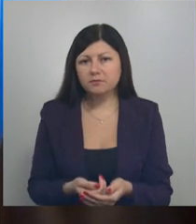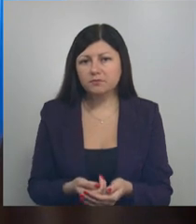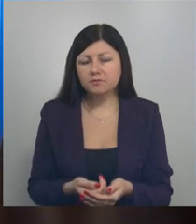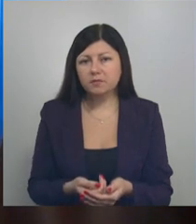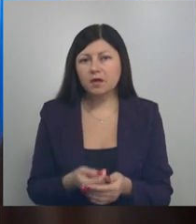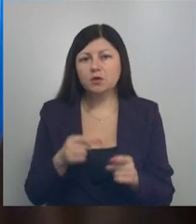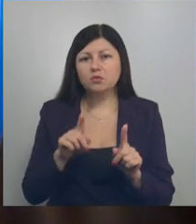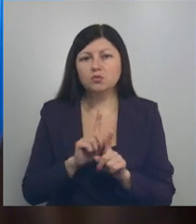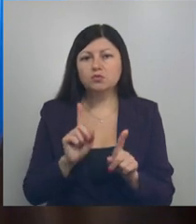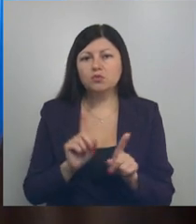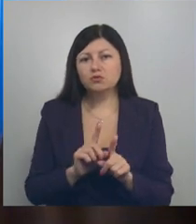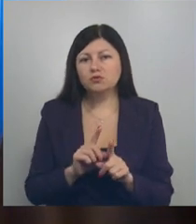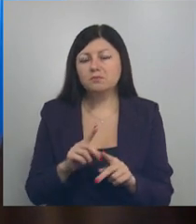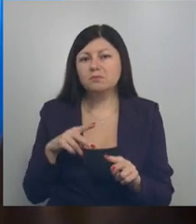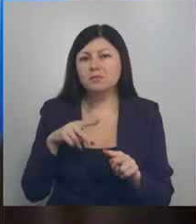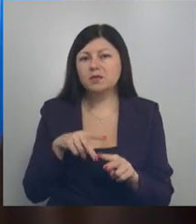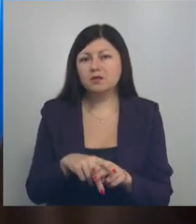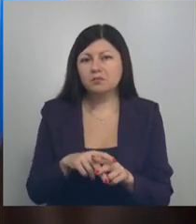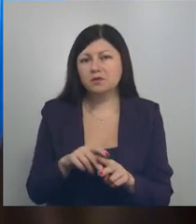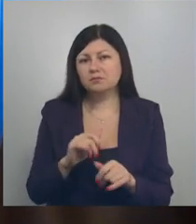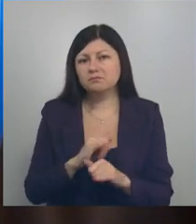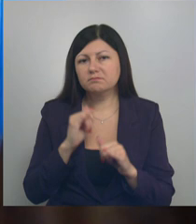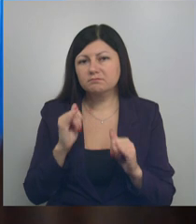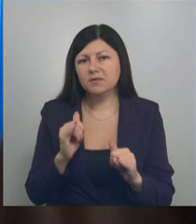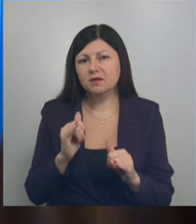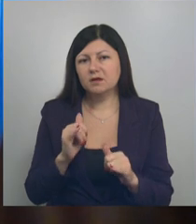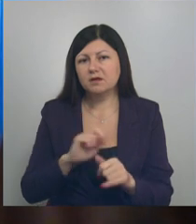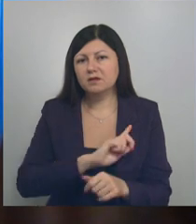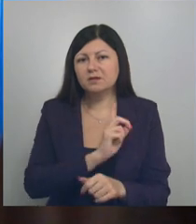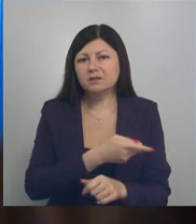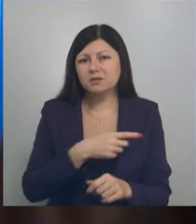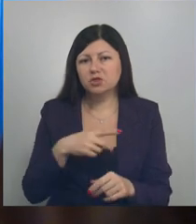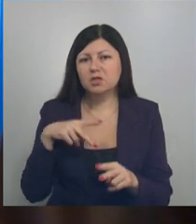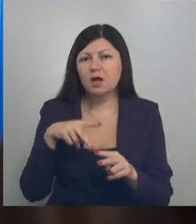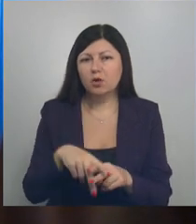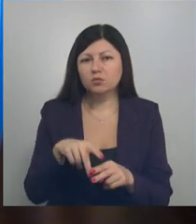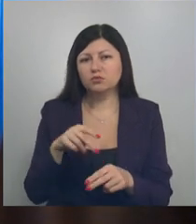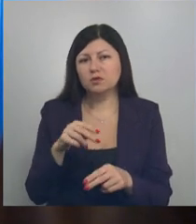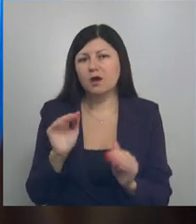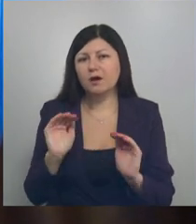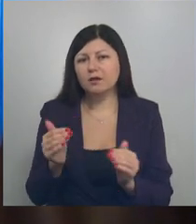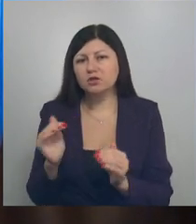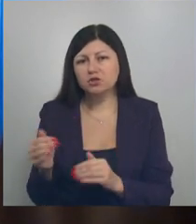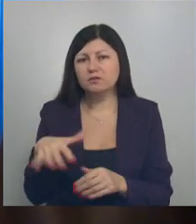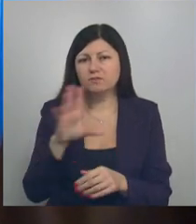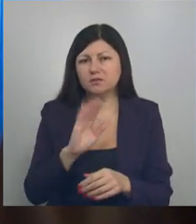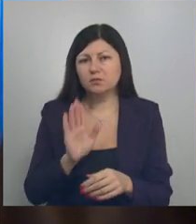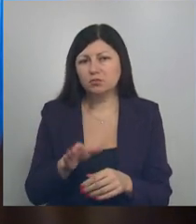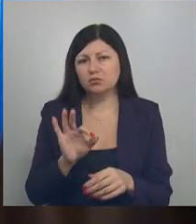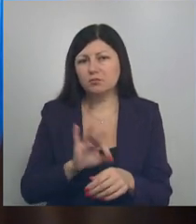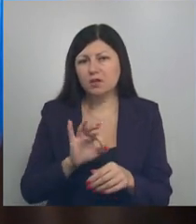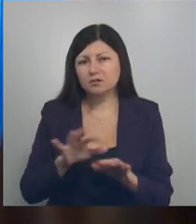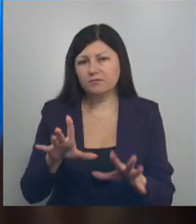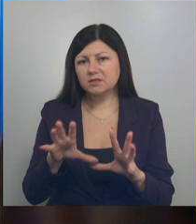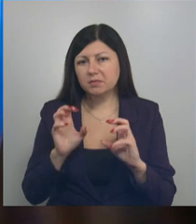Здесь тоже перенапрягать население, перепрягать излишней нагрузкой, излишними ограничениями, все будут болезни воспринимать.